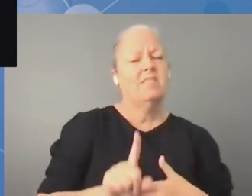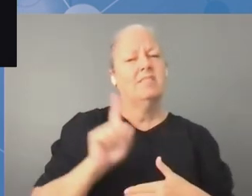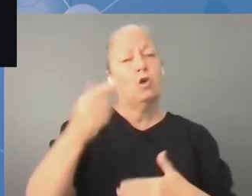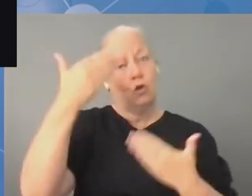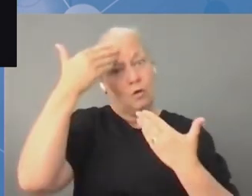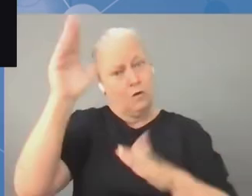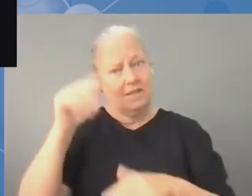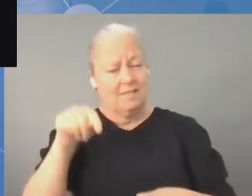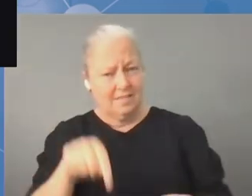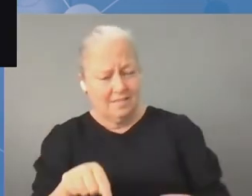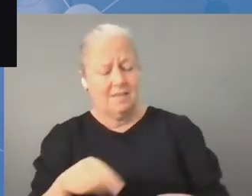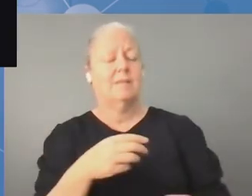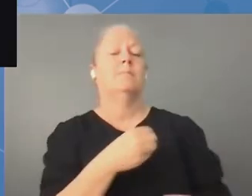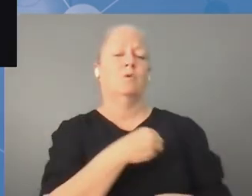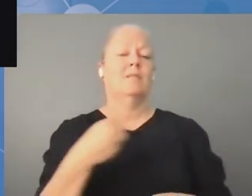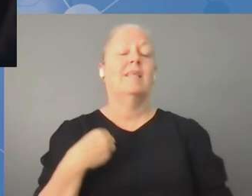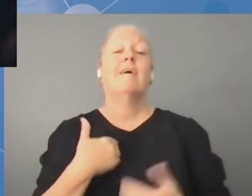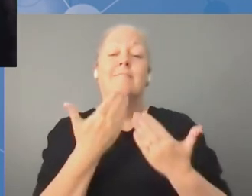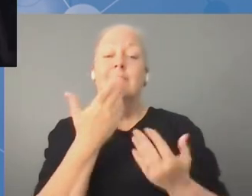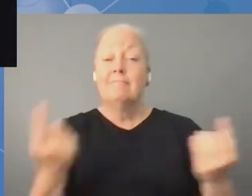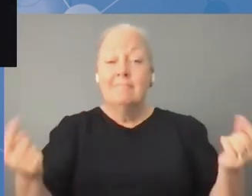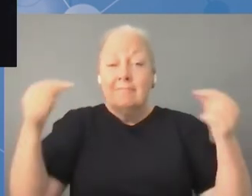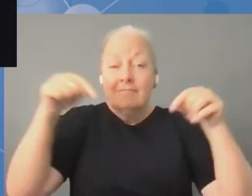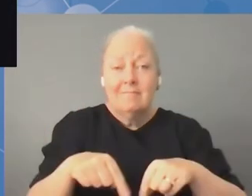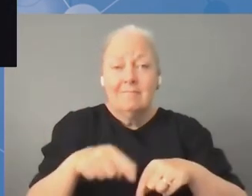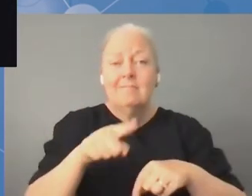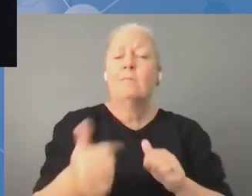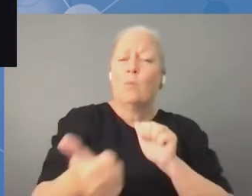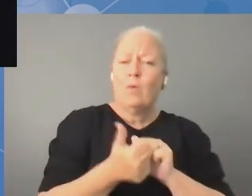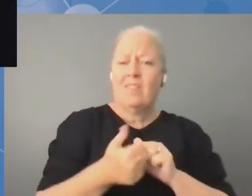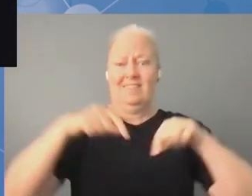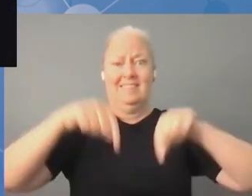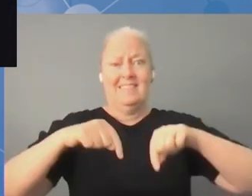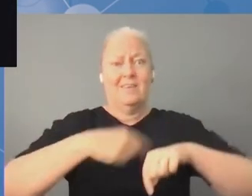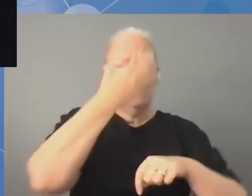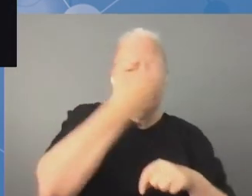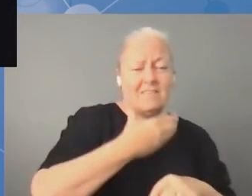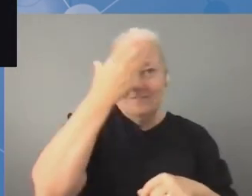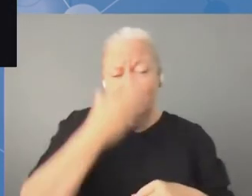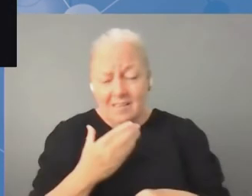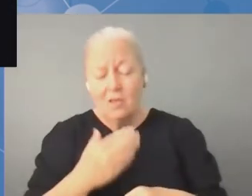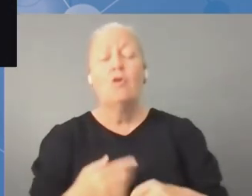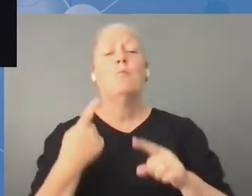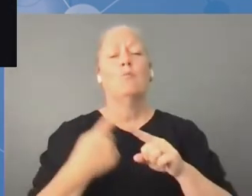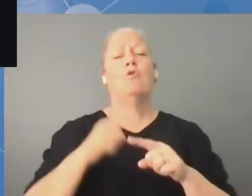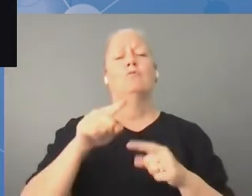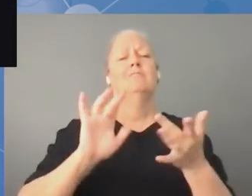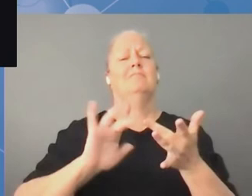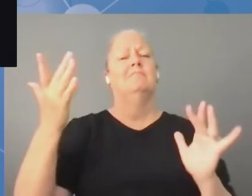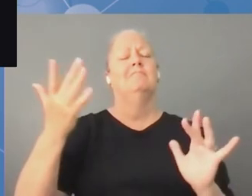osoba pochodząca z kraju, który stanowi gospodarza tego wydarzenia.